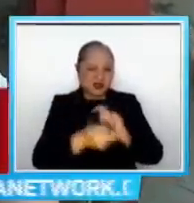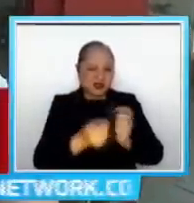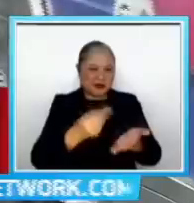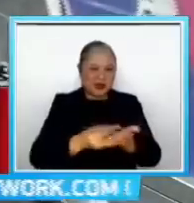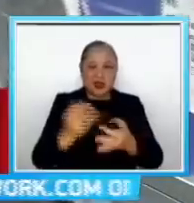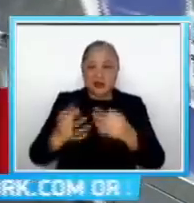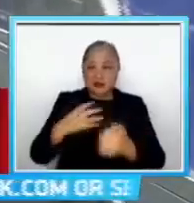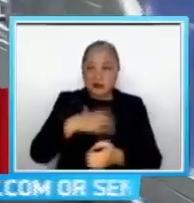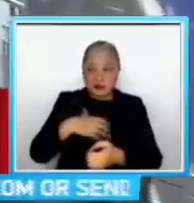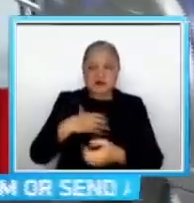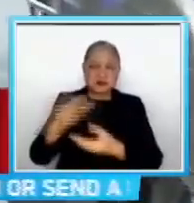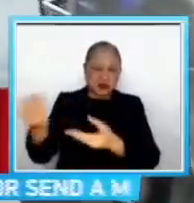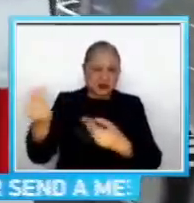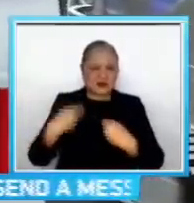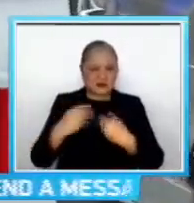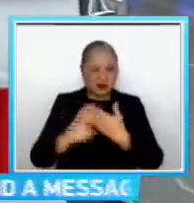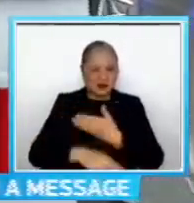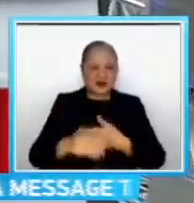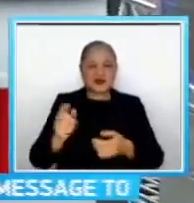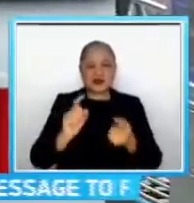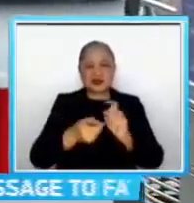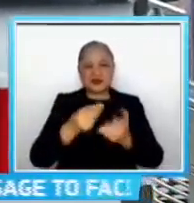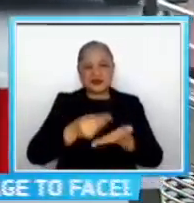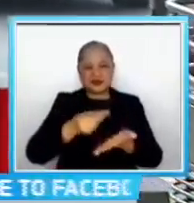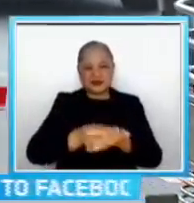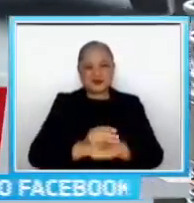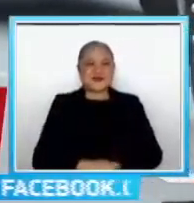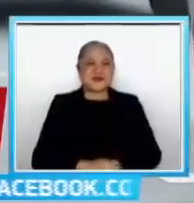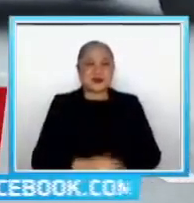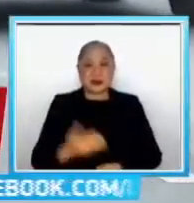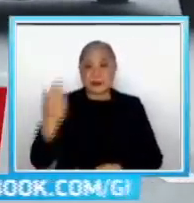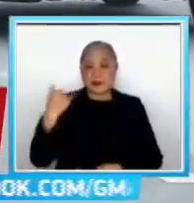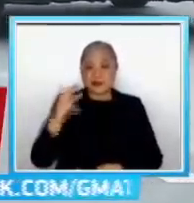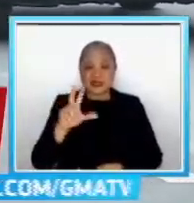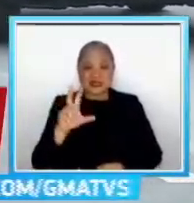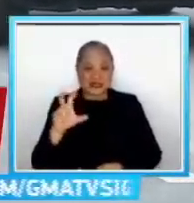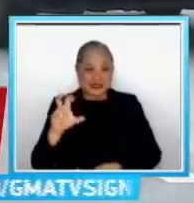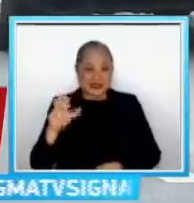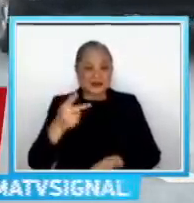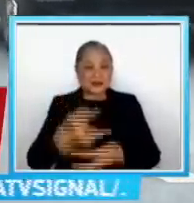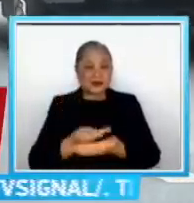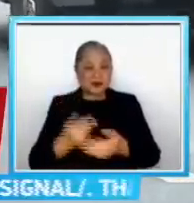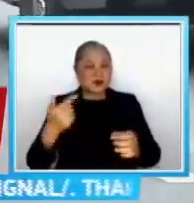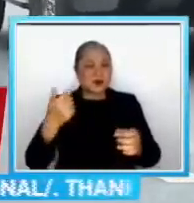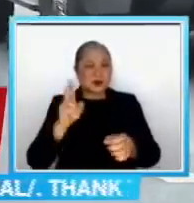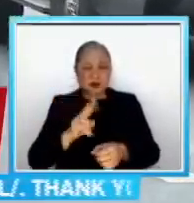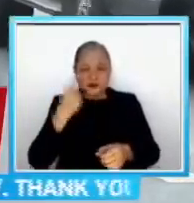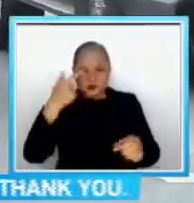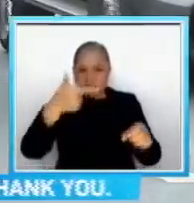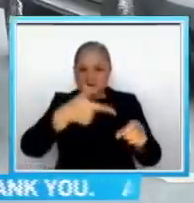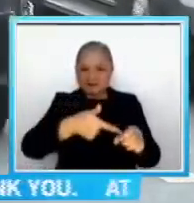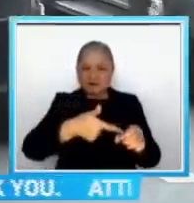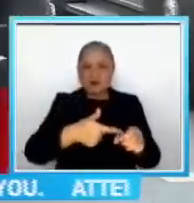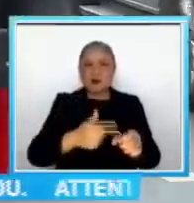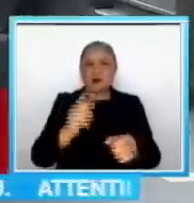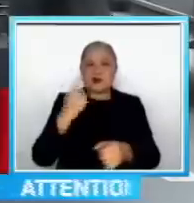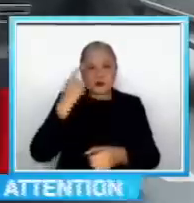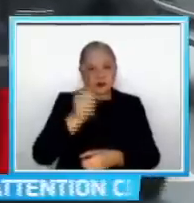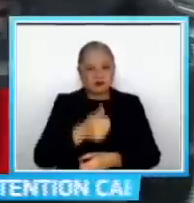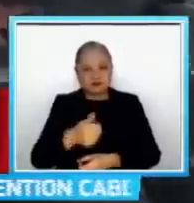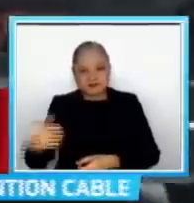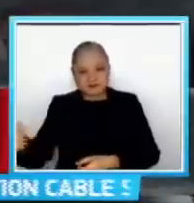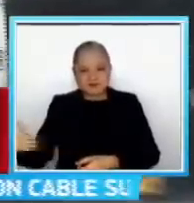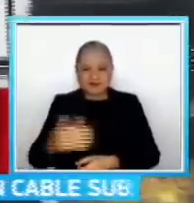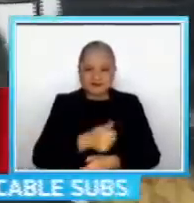naman po yung sukle Dati rati raw, 300 piso lang ang nagkagasos ng choper para sa krudo sa isang ipot O yung biyahe nila ng